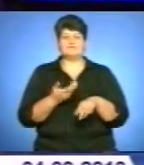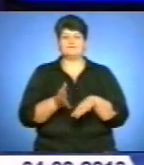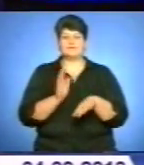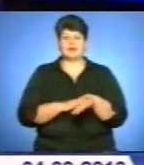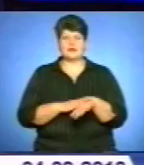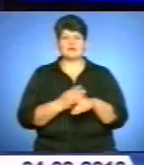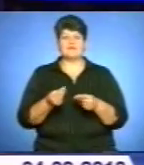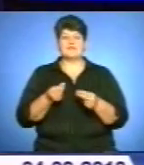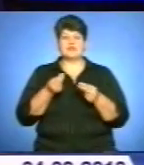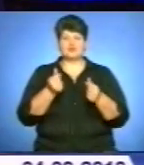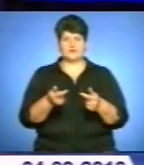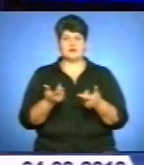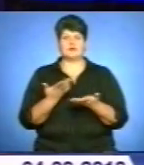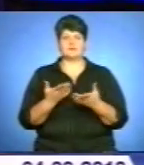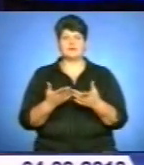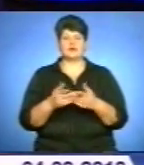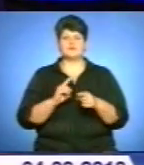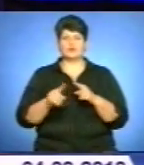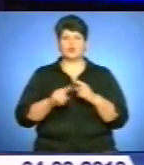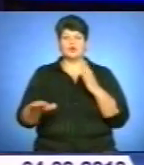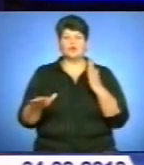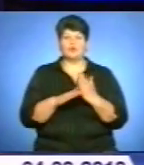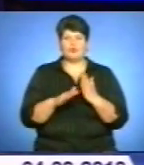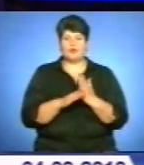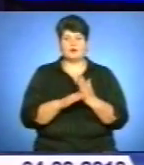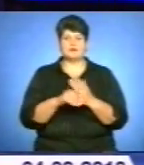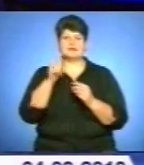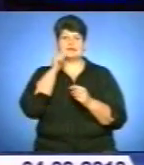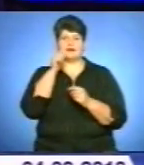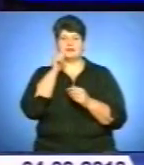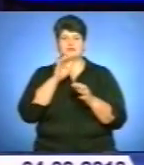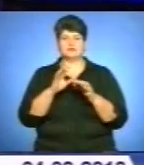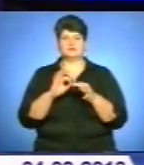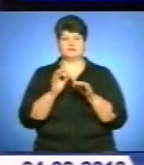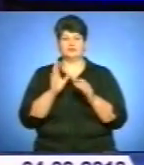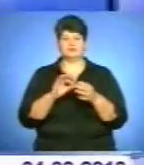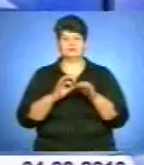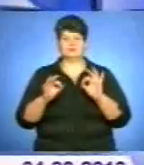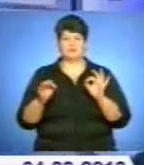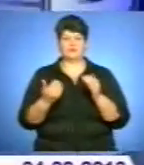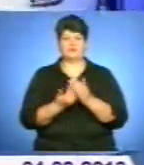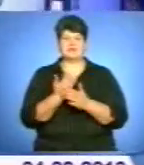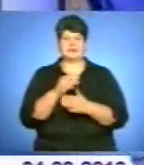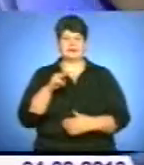станції екстерної медичної допомоги. Подробиці у завтрашньому випуску «Вістей ТТБ».